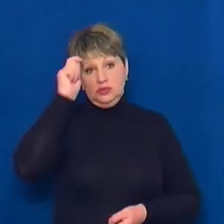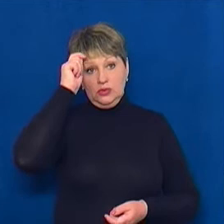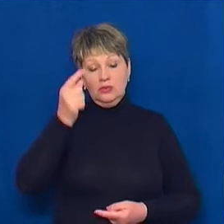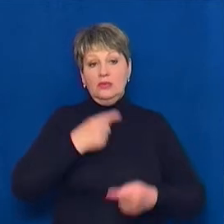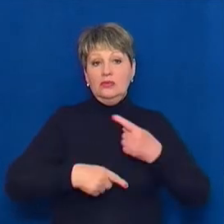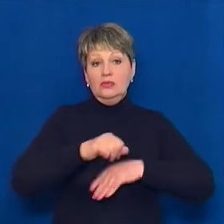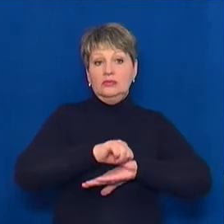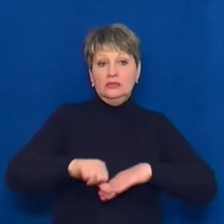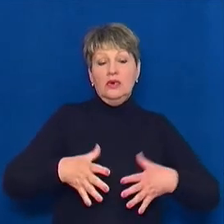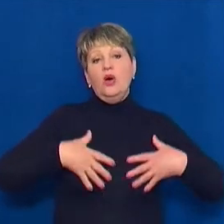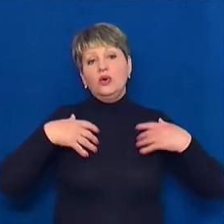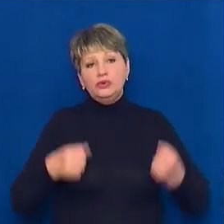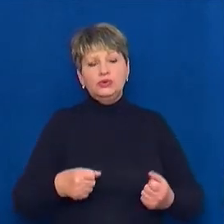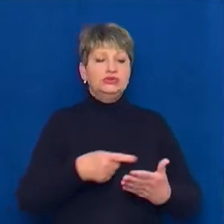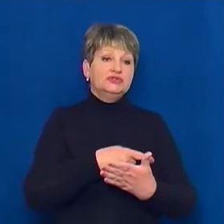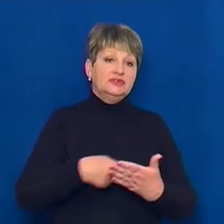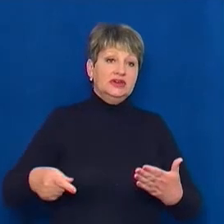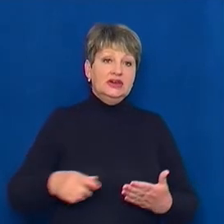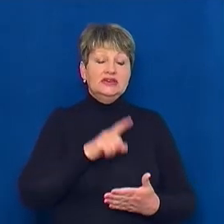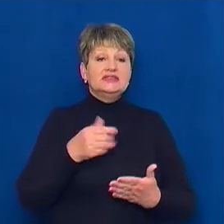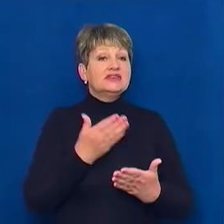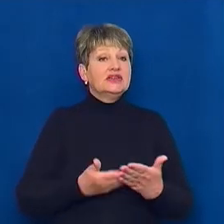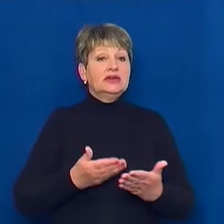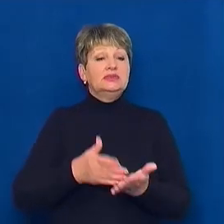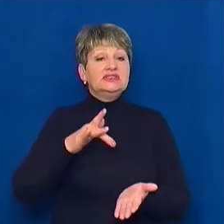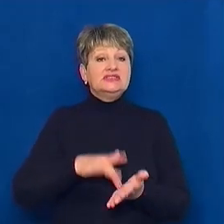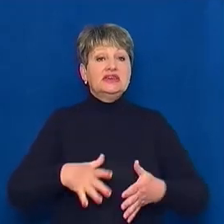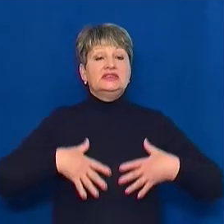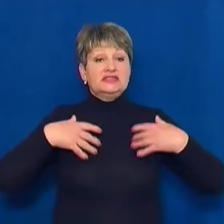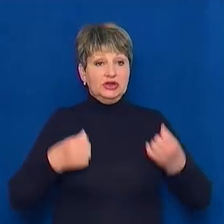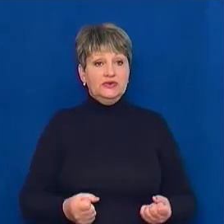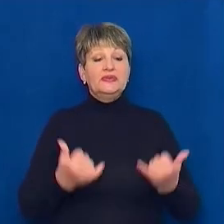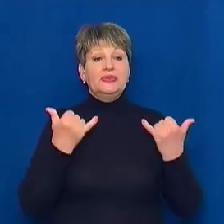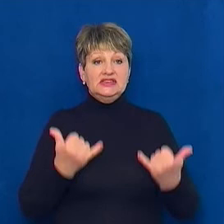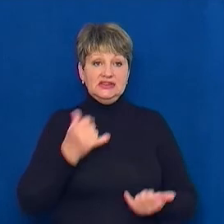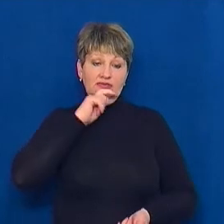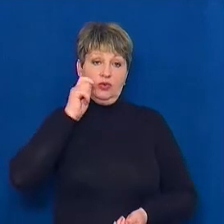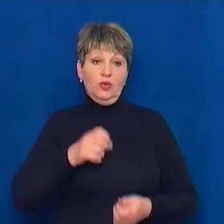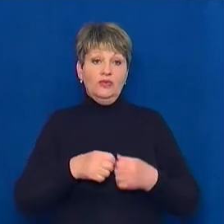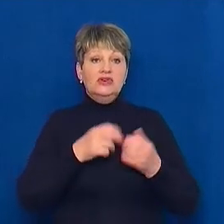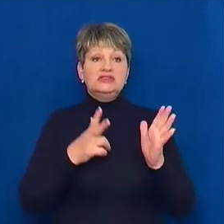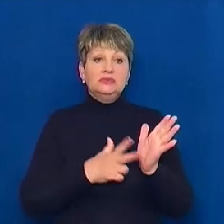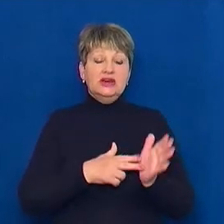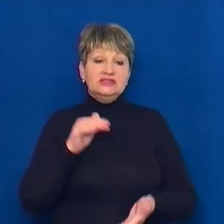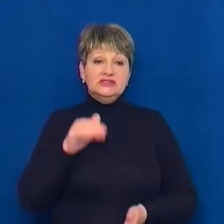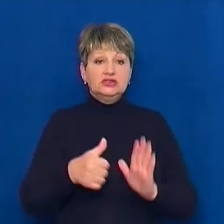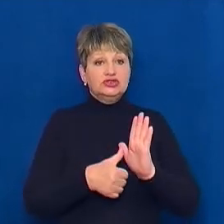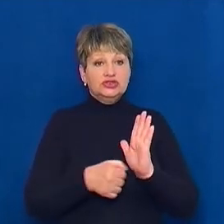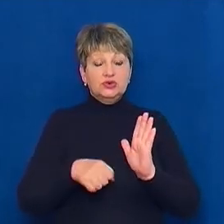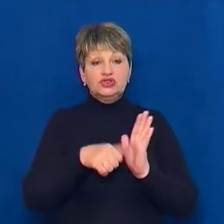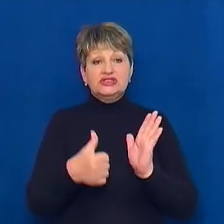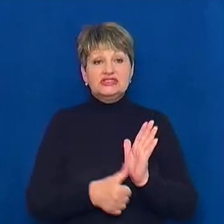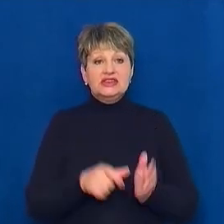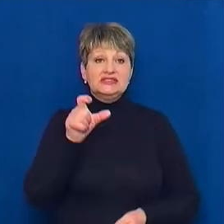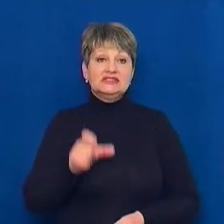одужав із лікарні, його випасали. За даними Центру громадського здоров'я, на сьогодні в Україні 18 тисяч 616